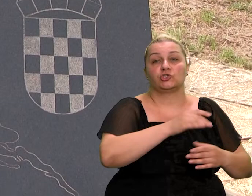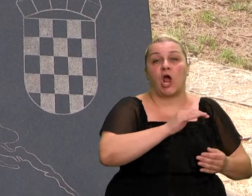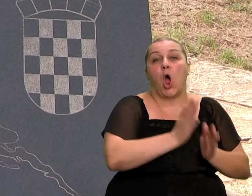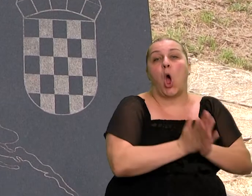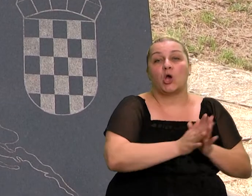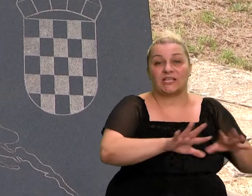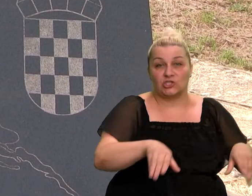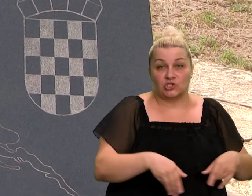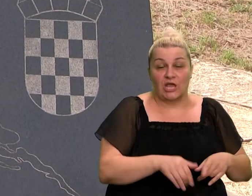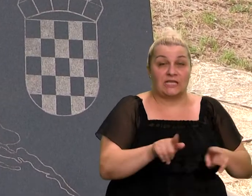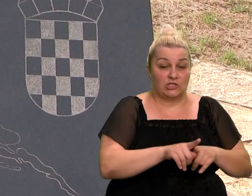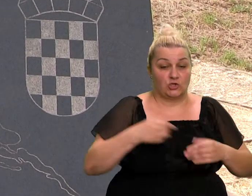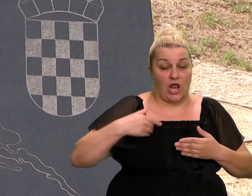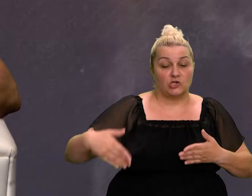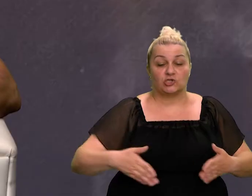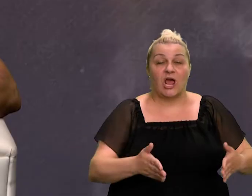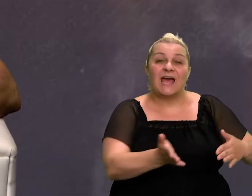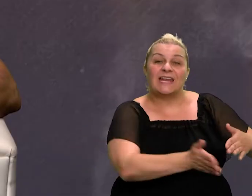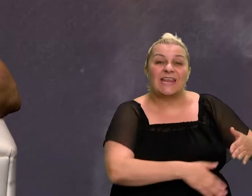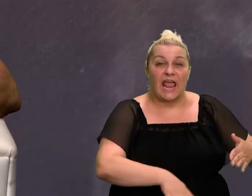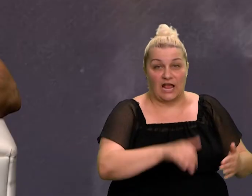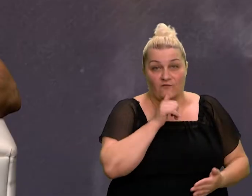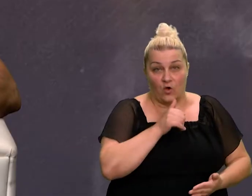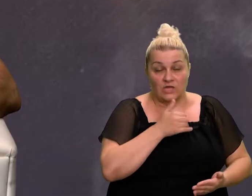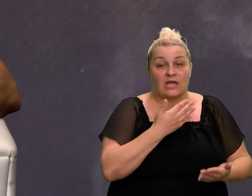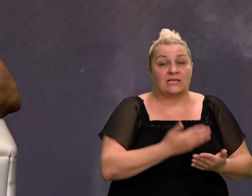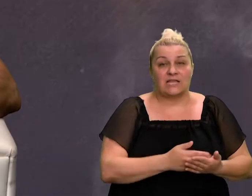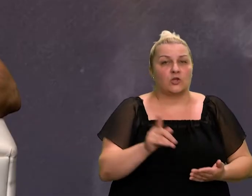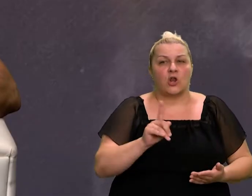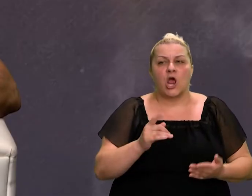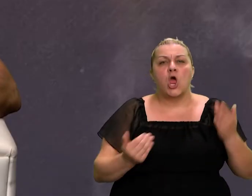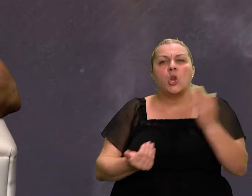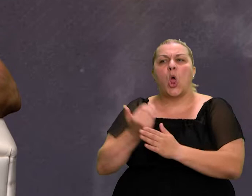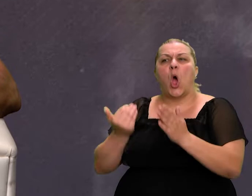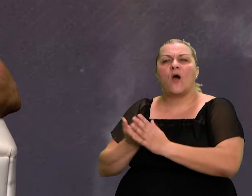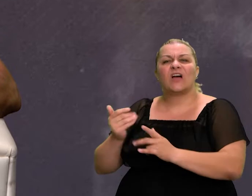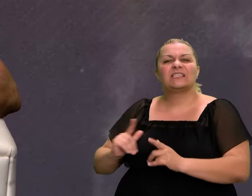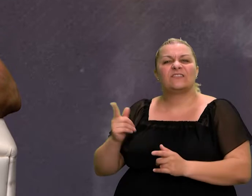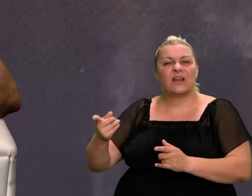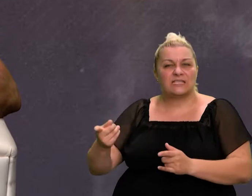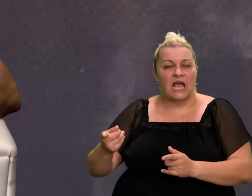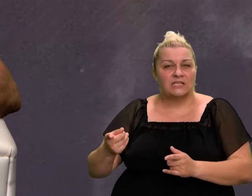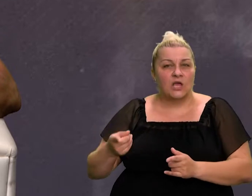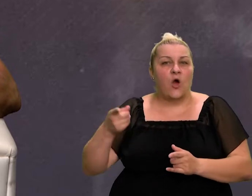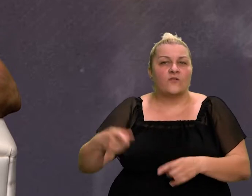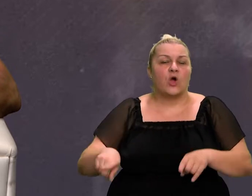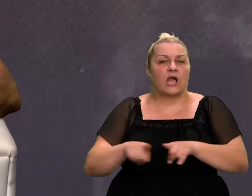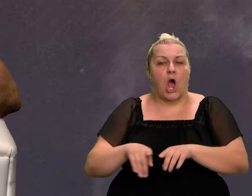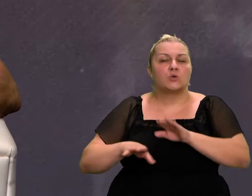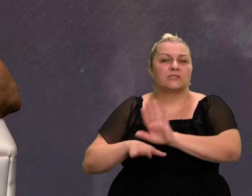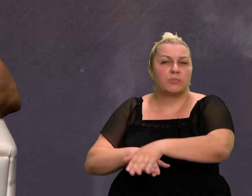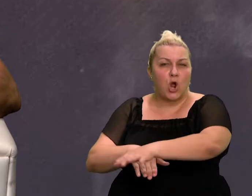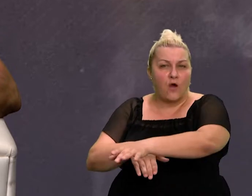i na obalama rijeka naših. Zato ne pijemo iz čaša nove civilizacije, koja je nalik